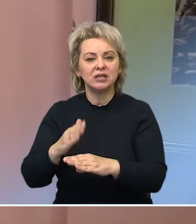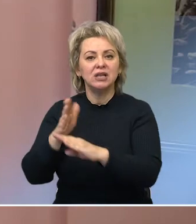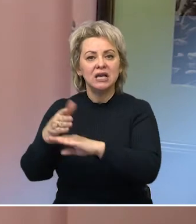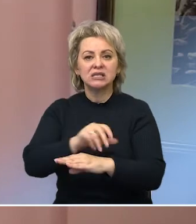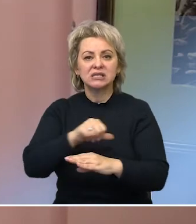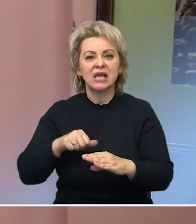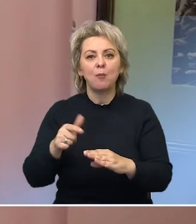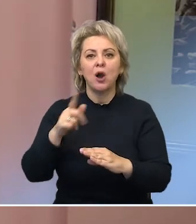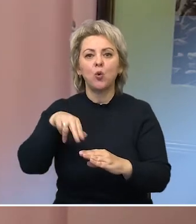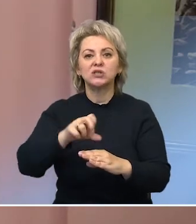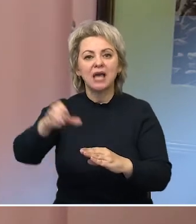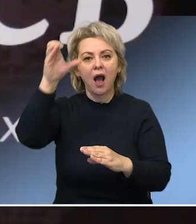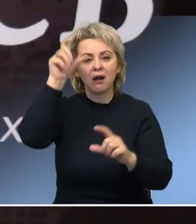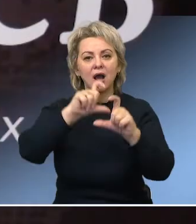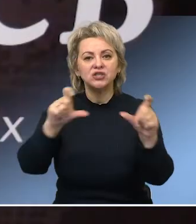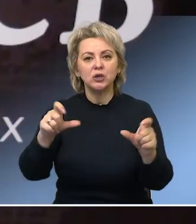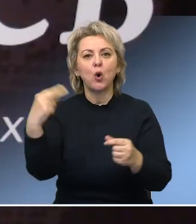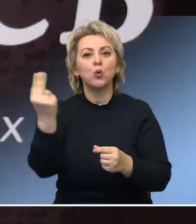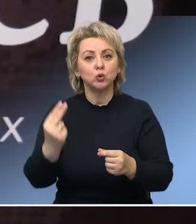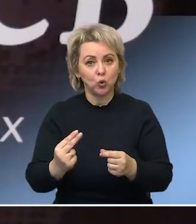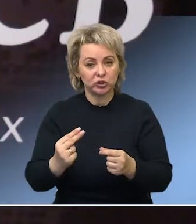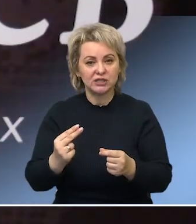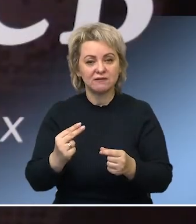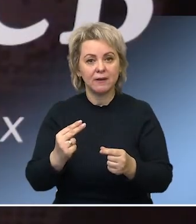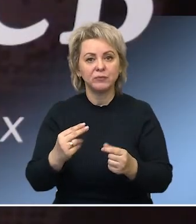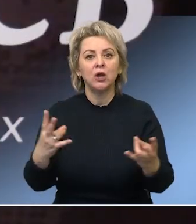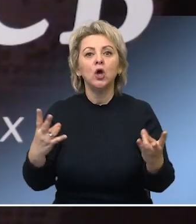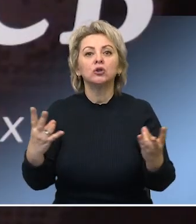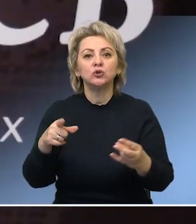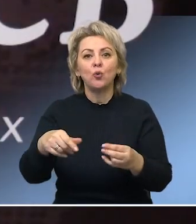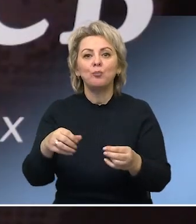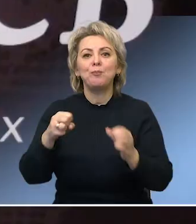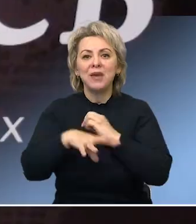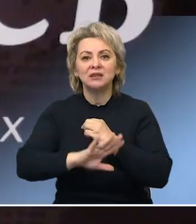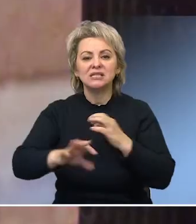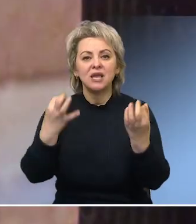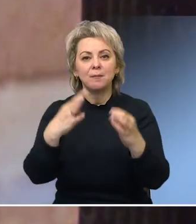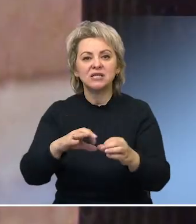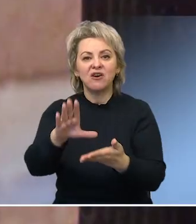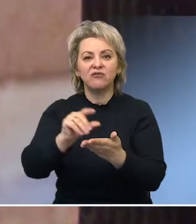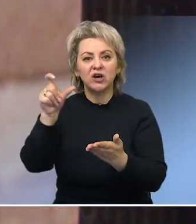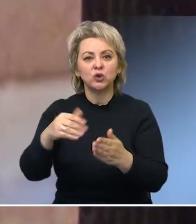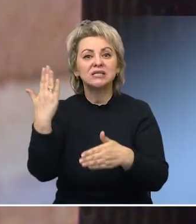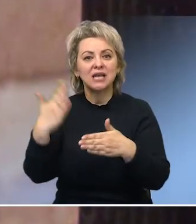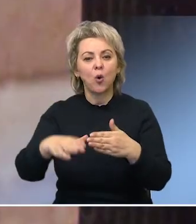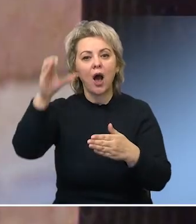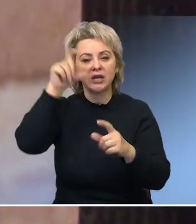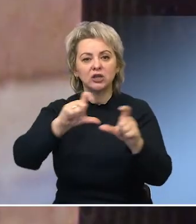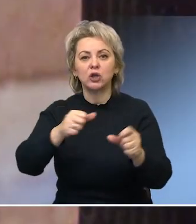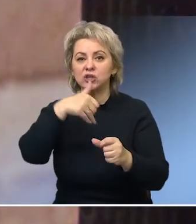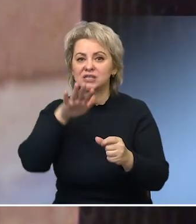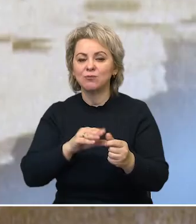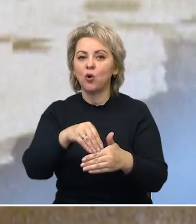художества. Нужда не позволила фотографу окончить Академию художеств. Не смог он запатентовать и свои